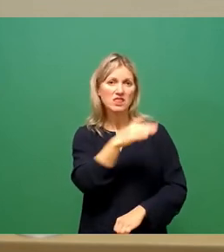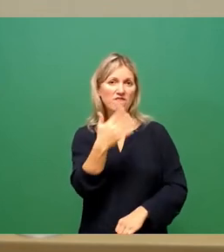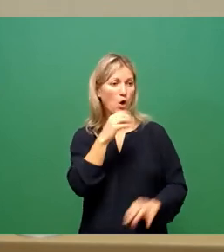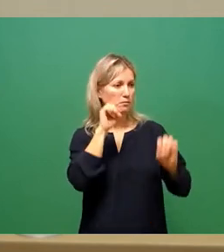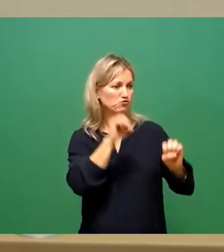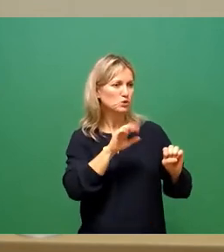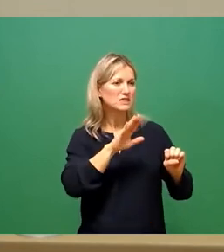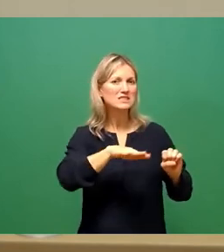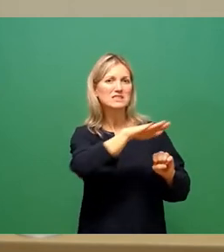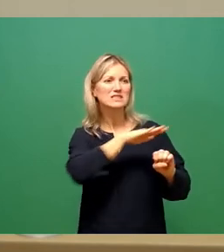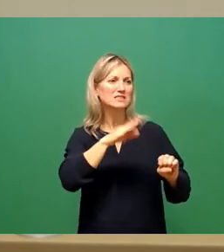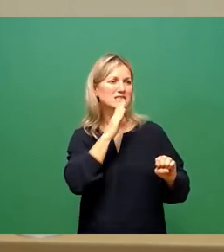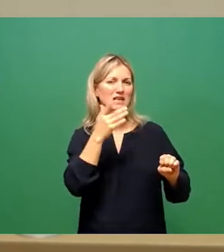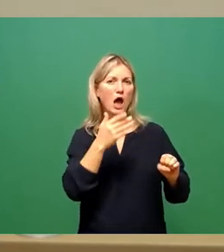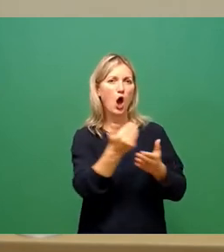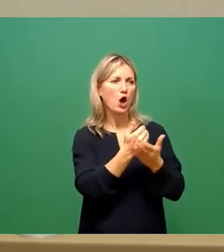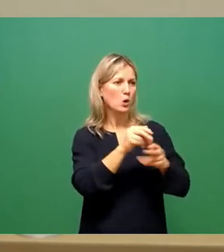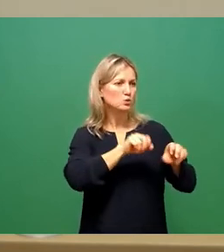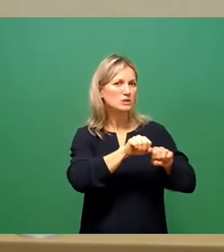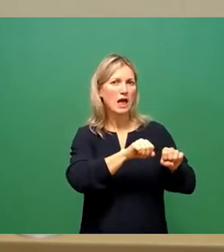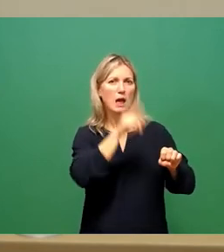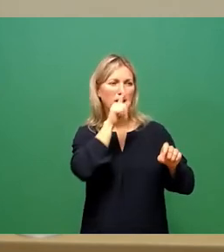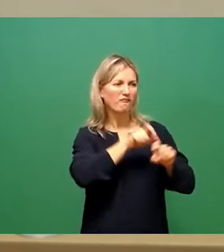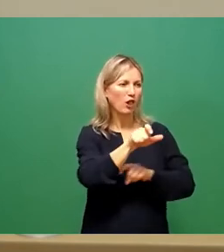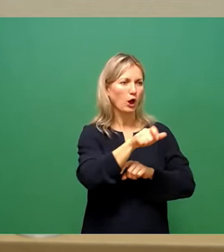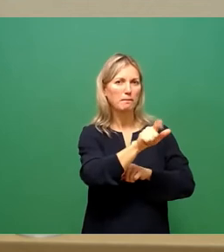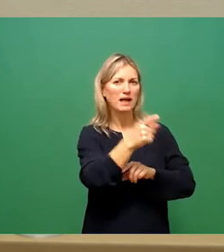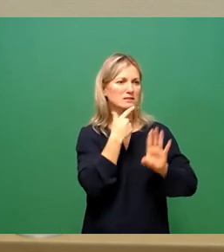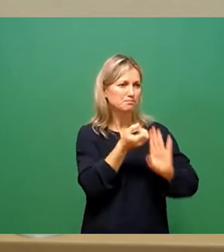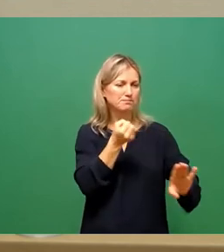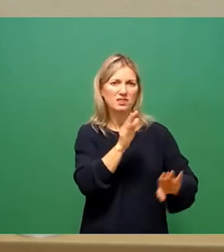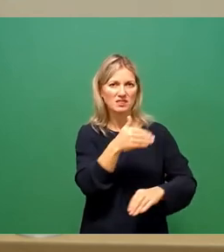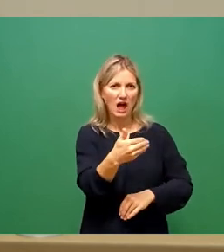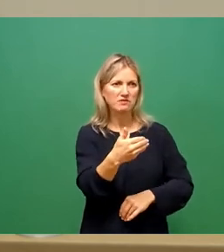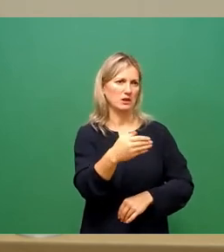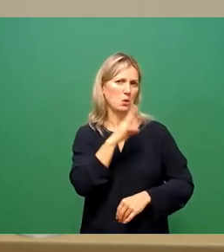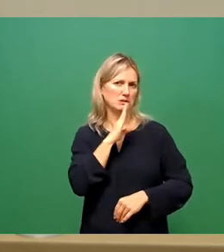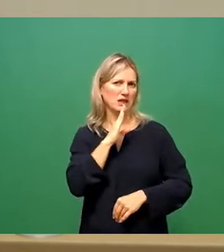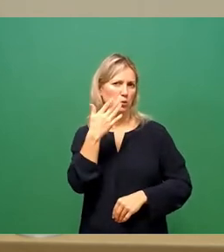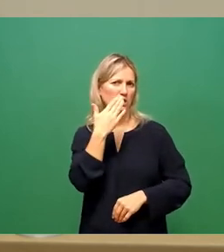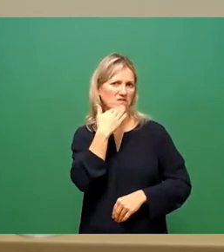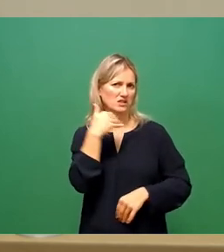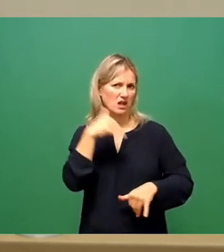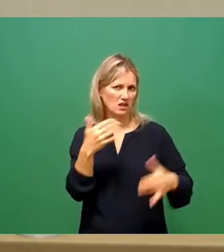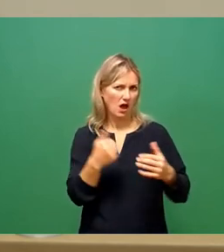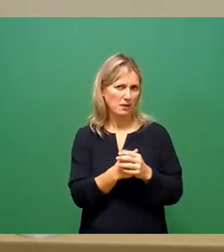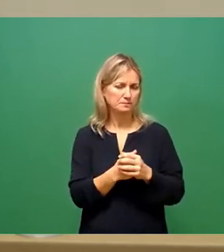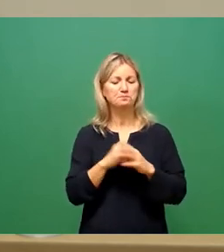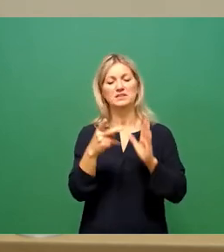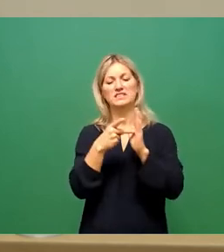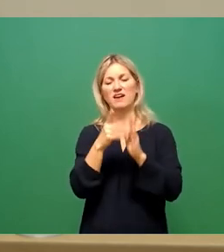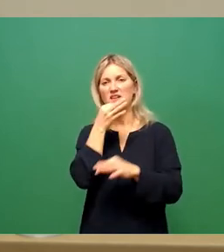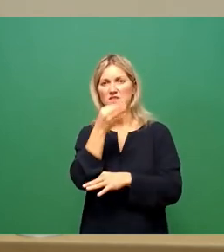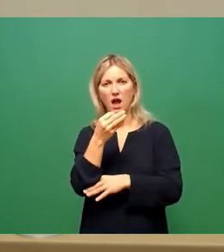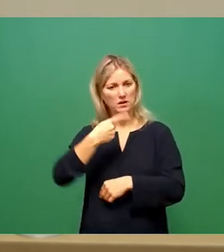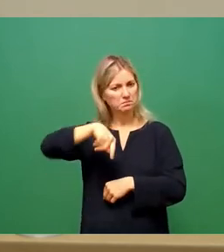und Flüssen gab. Die zweite Frage war, was wir als landeshauptschule unternehmen, um die Bewohnerinnen